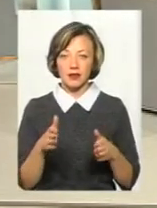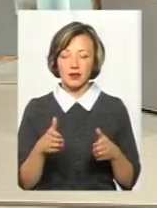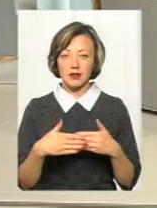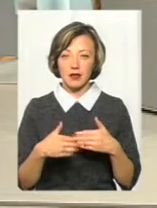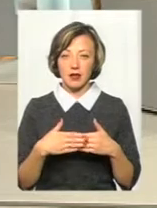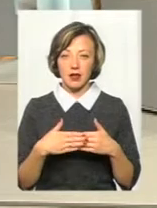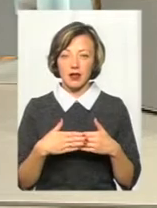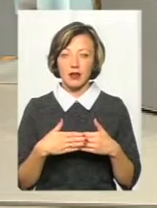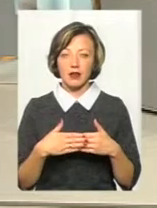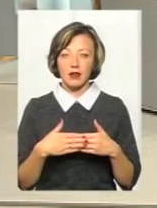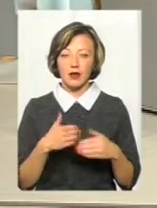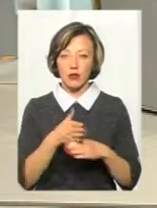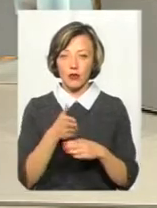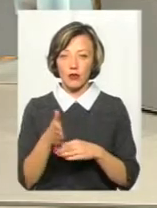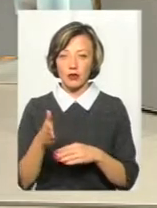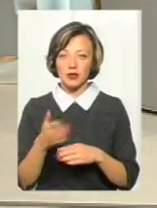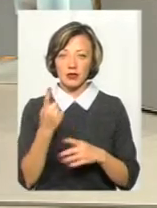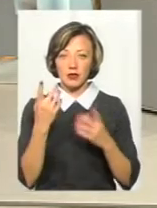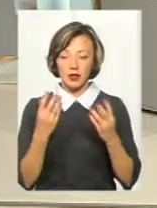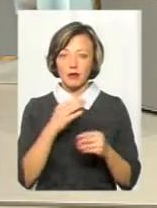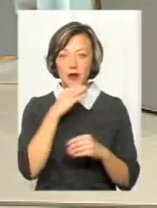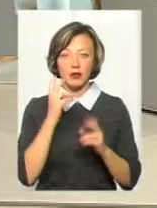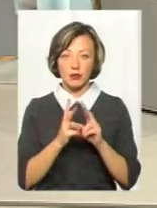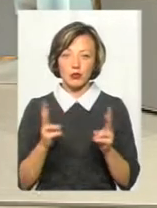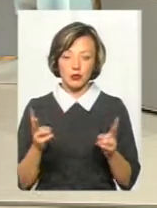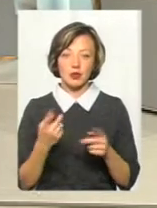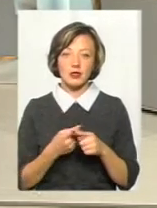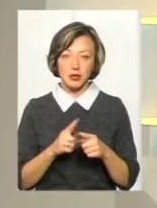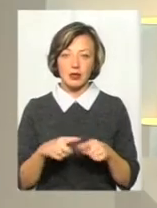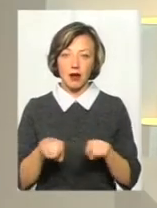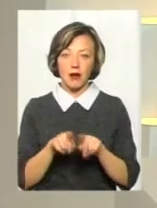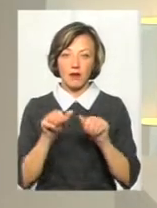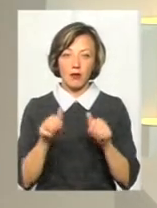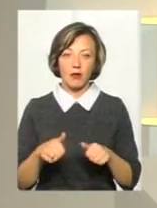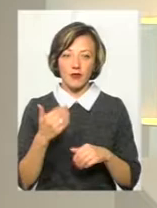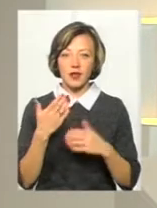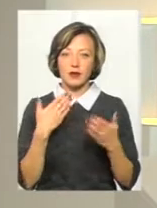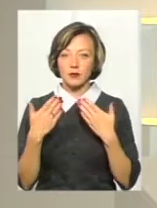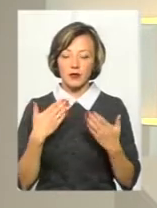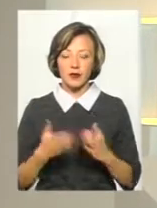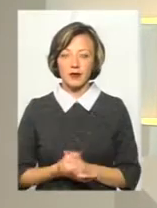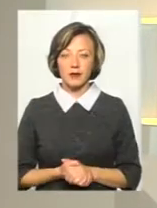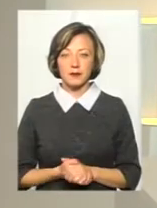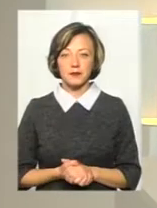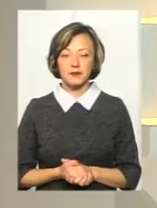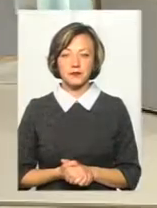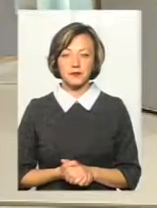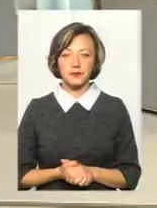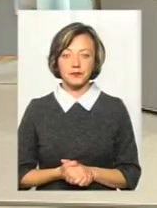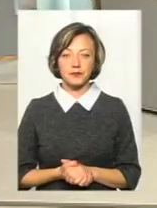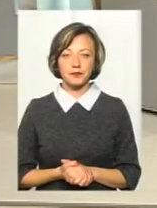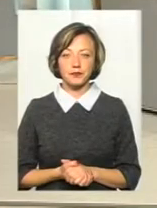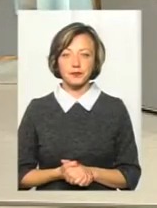двері. Адже ходять за цілий багато хто, це така форма їхнього спілкування. навіть деколи буває. Ну,